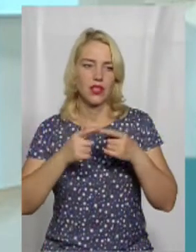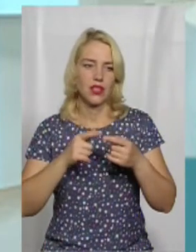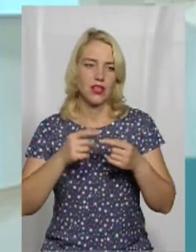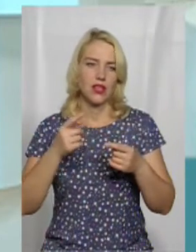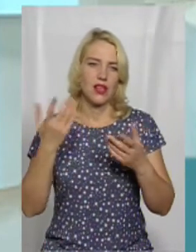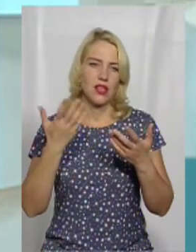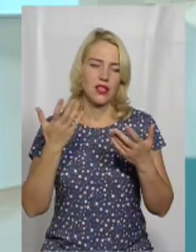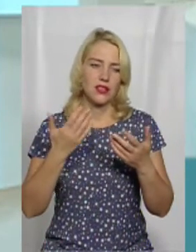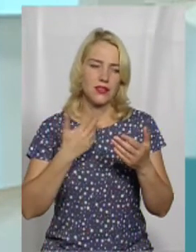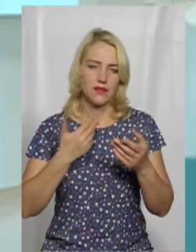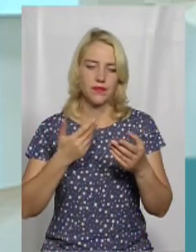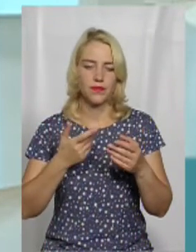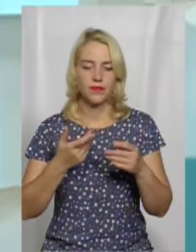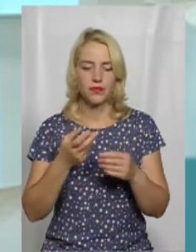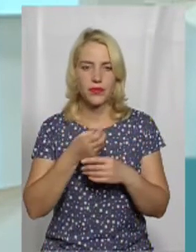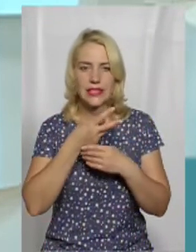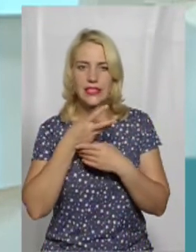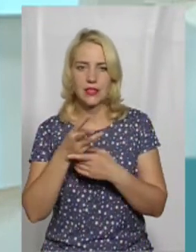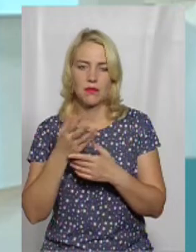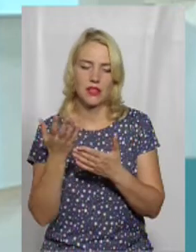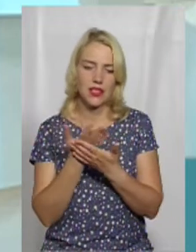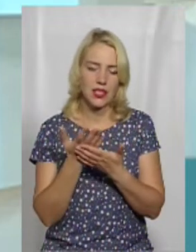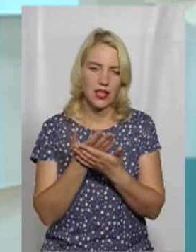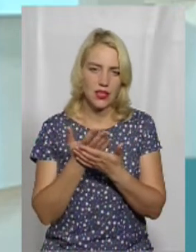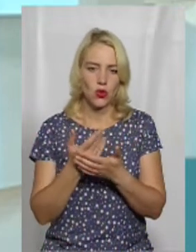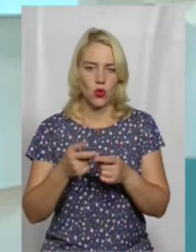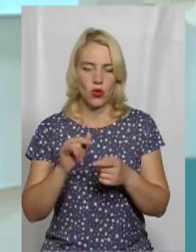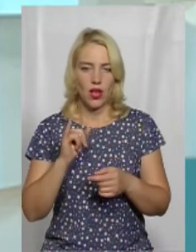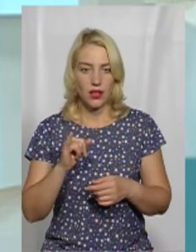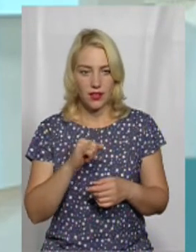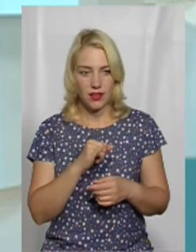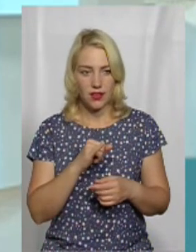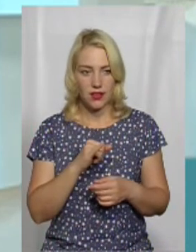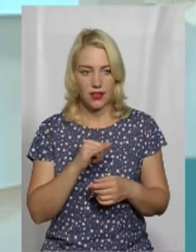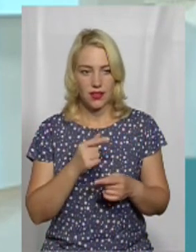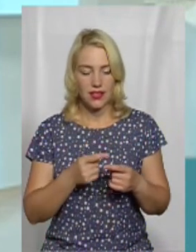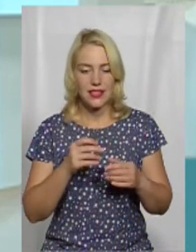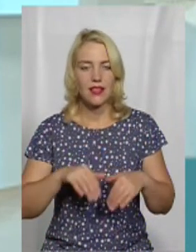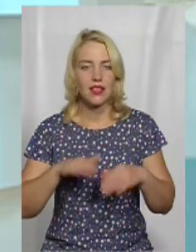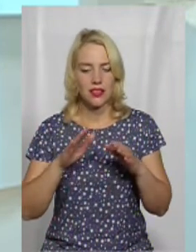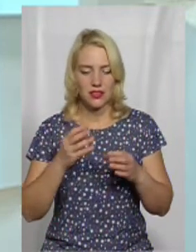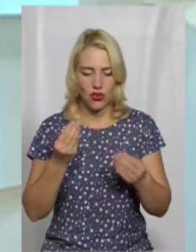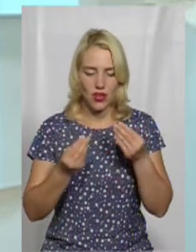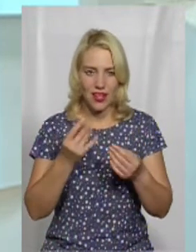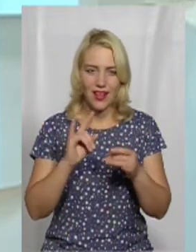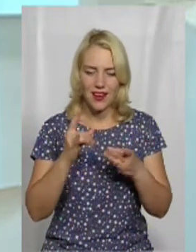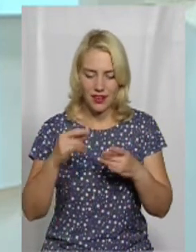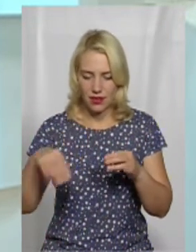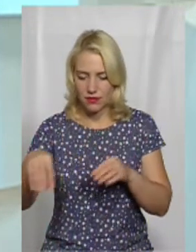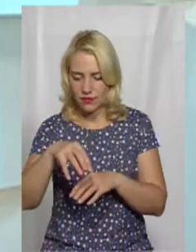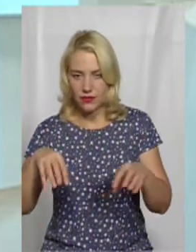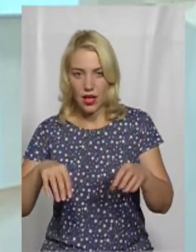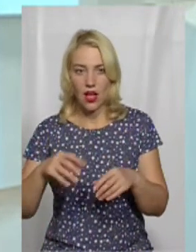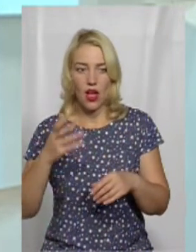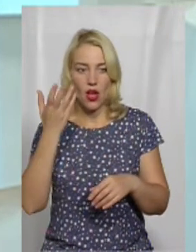вже уявляти їх під певним ракурсом і подавати це як історію візуальну. І це от проростало постійно. І коли перша камера